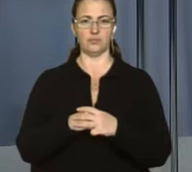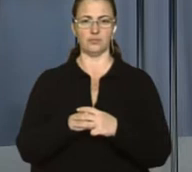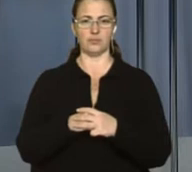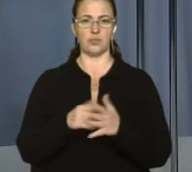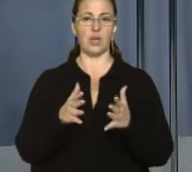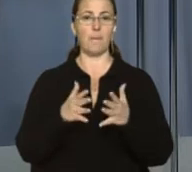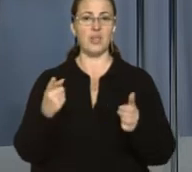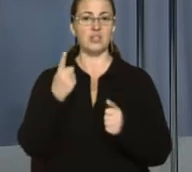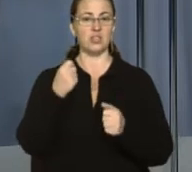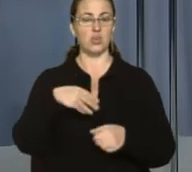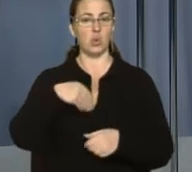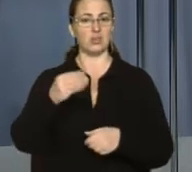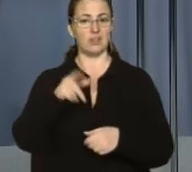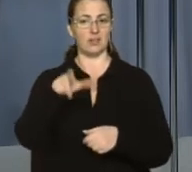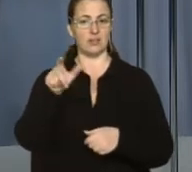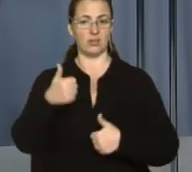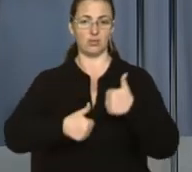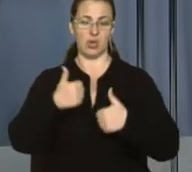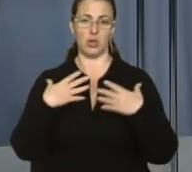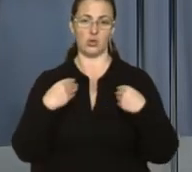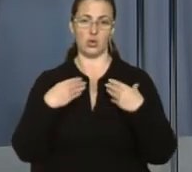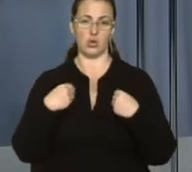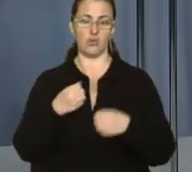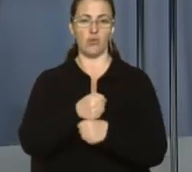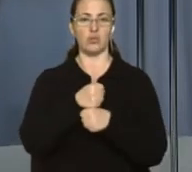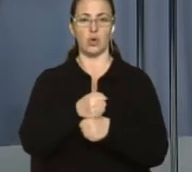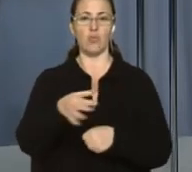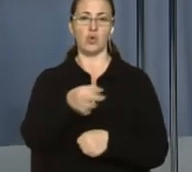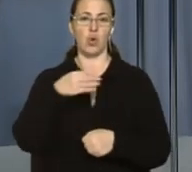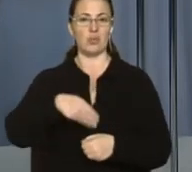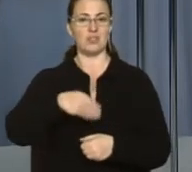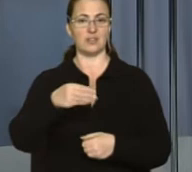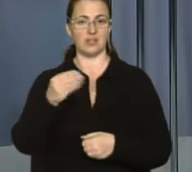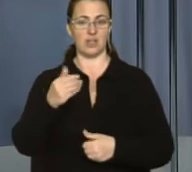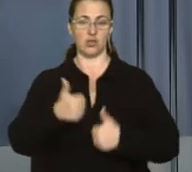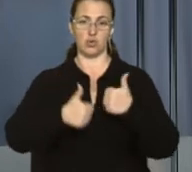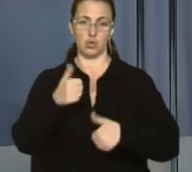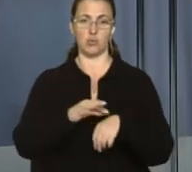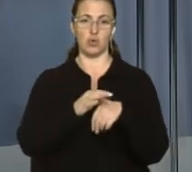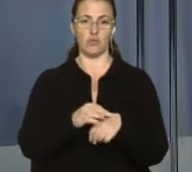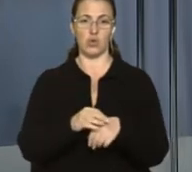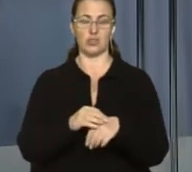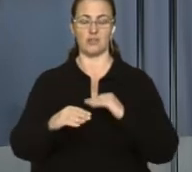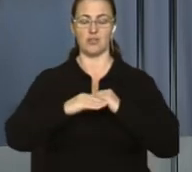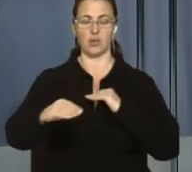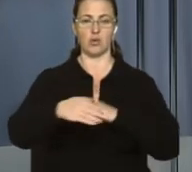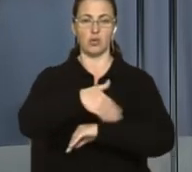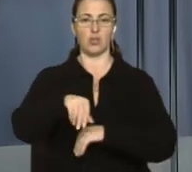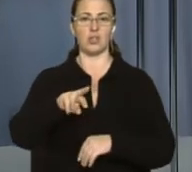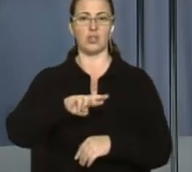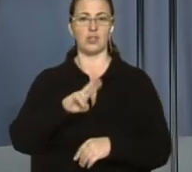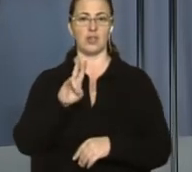Більше сотні тенісистів змагаються у Львові на Кубку області із тенісу. Турнір відбувається на кортах, що на вулиці Янова.